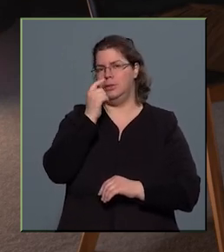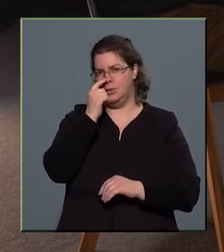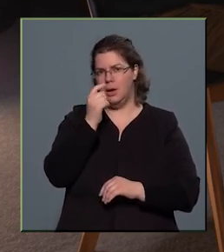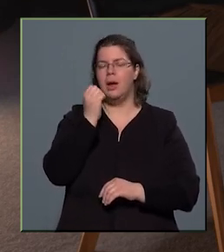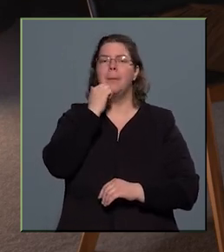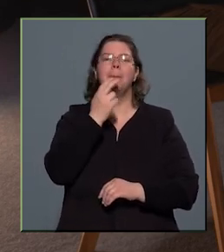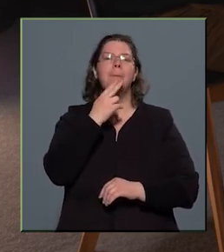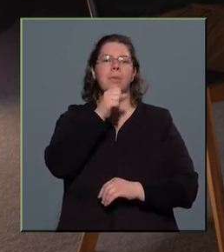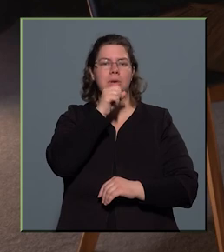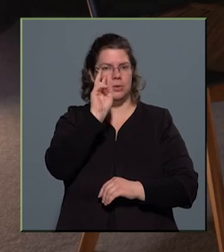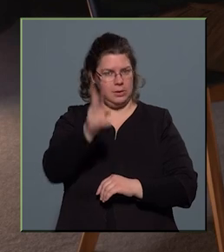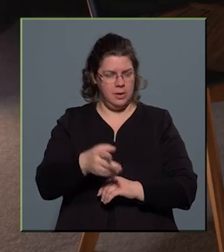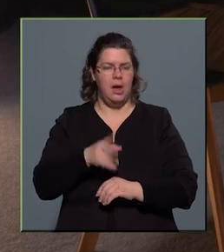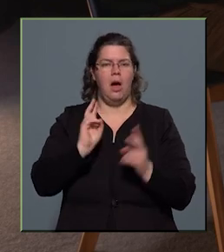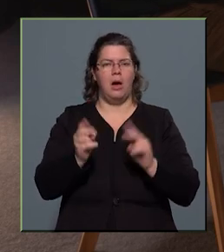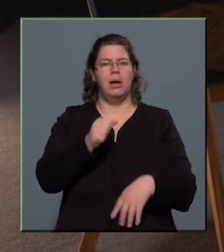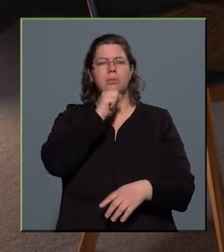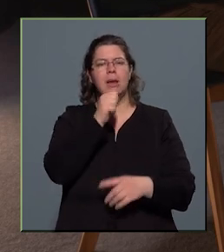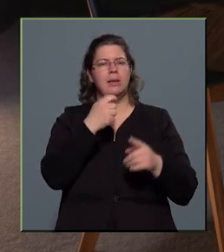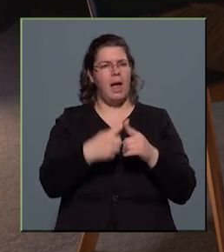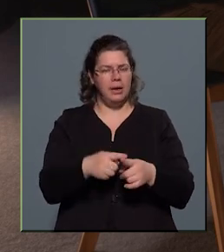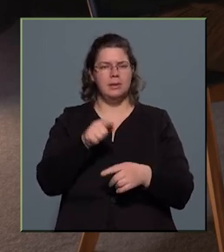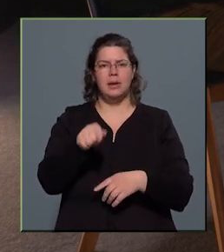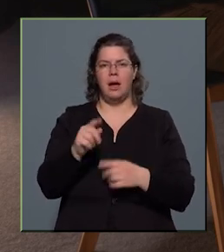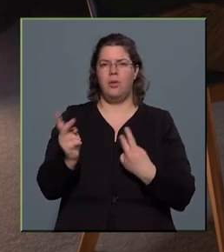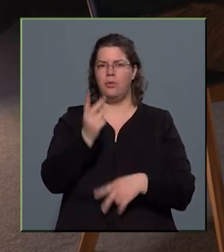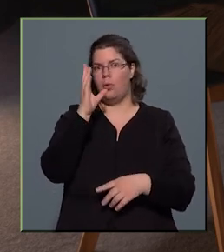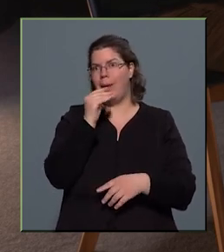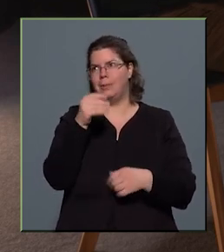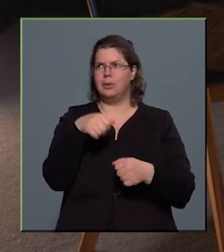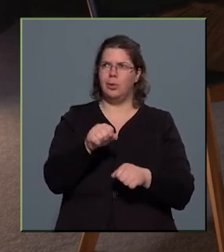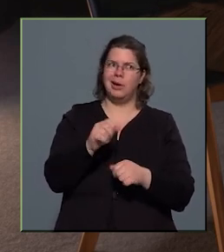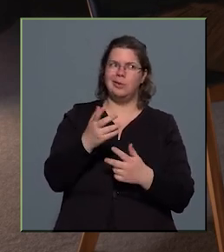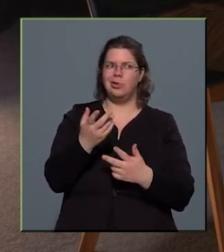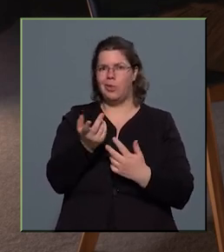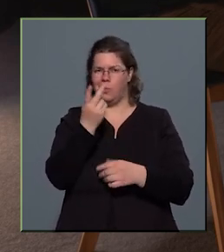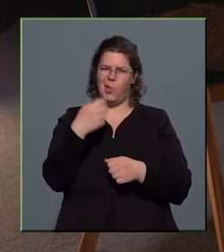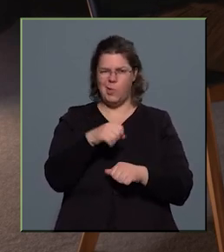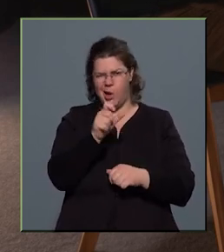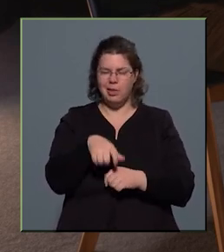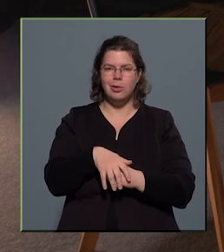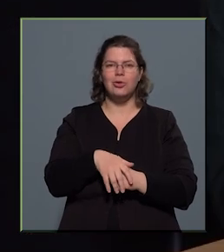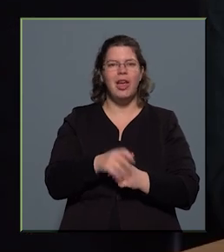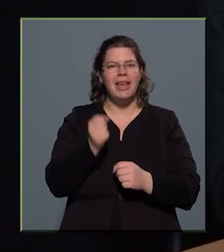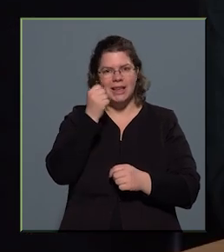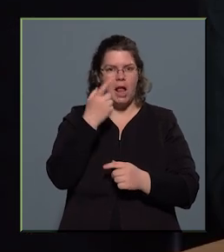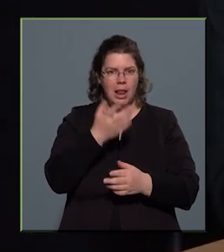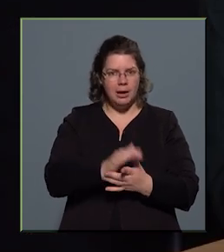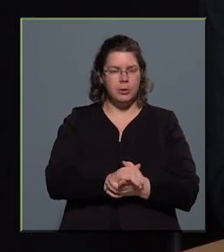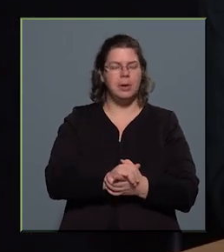SpaceX-nek a főembere tulajdonosa, vagy főtulajdonosa, kitalálója,